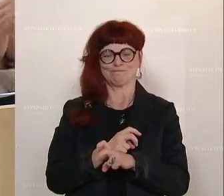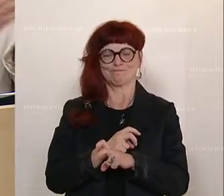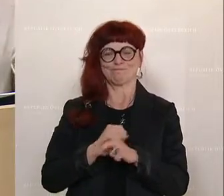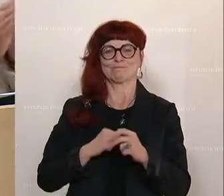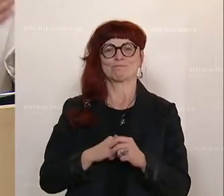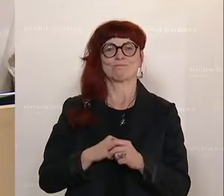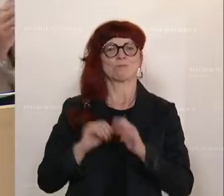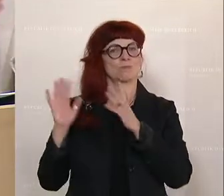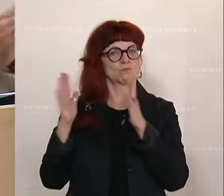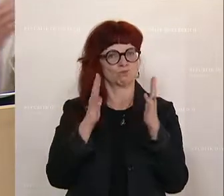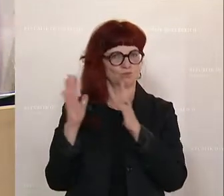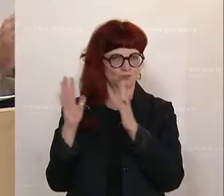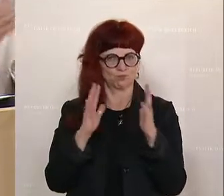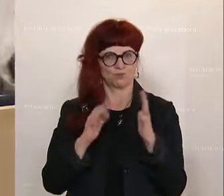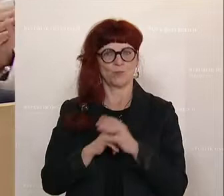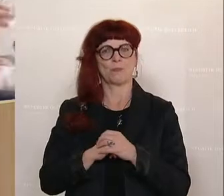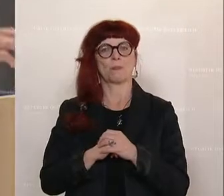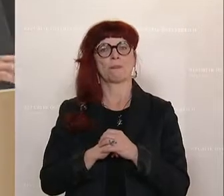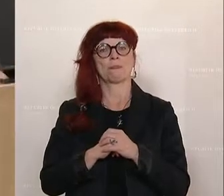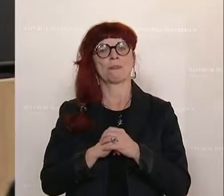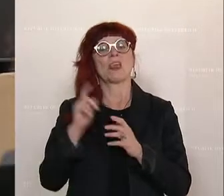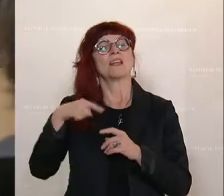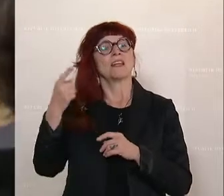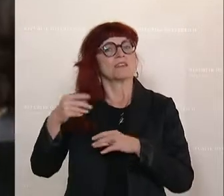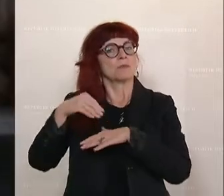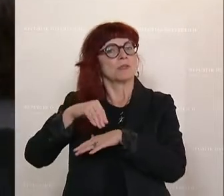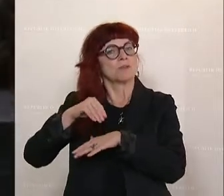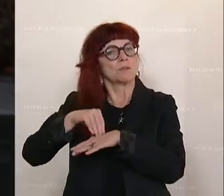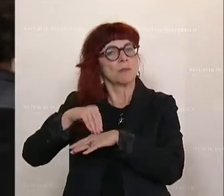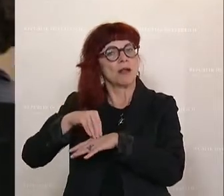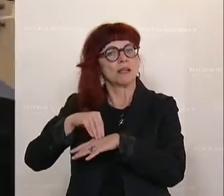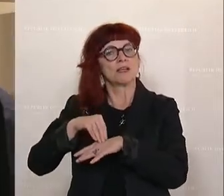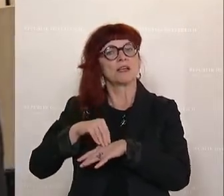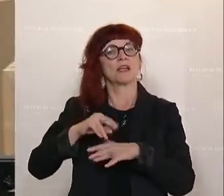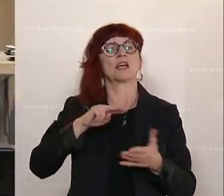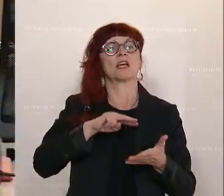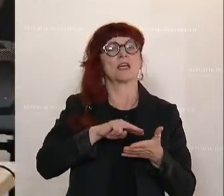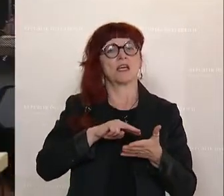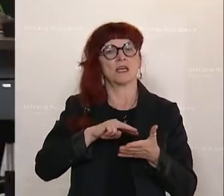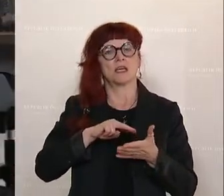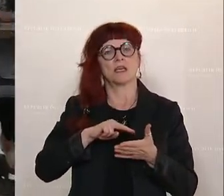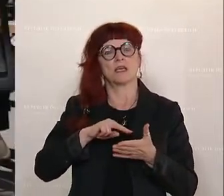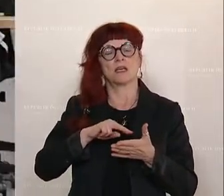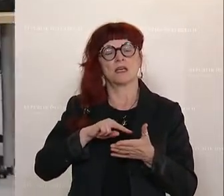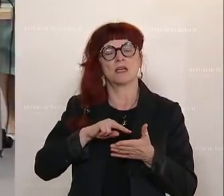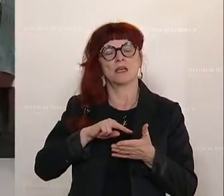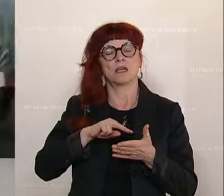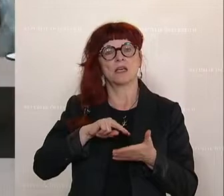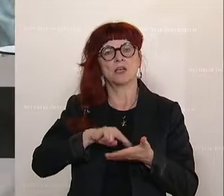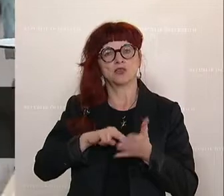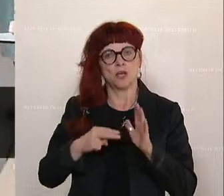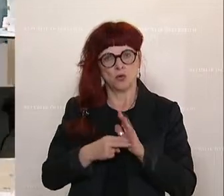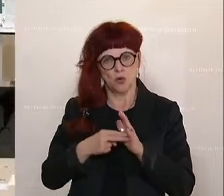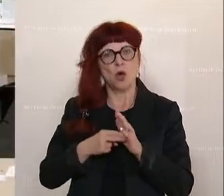Andrea Holzner mit viel Lob für den Bericht. Die Erhöhung der Forschungs und Entwicklungsquote um einen Euro,